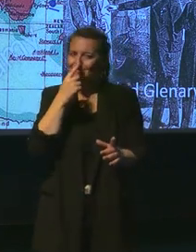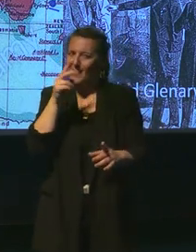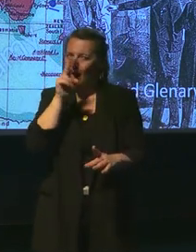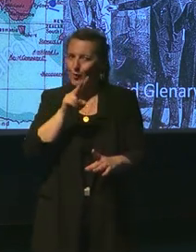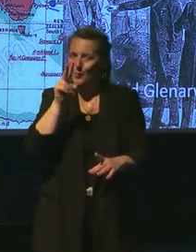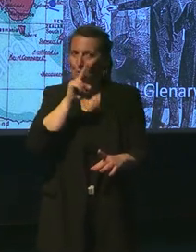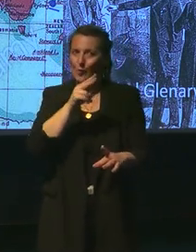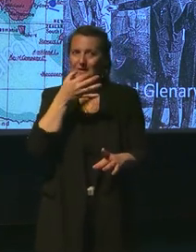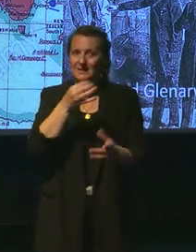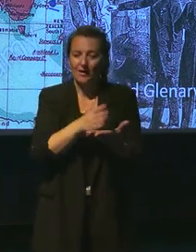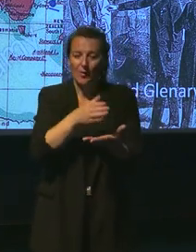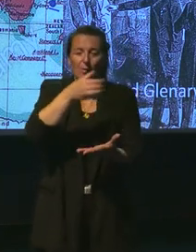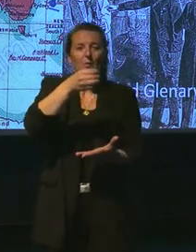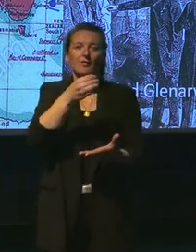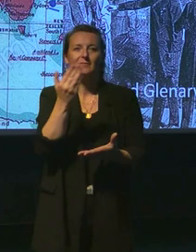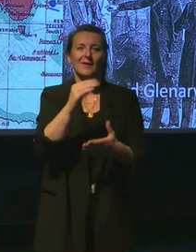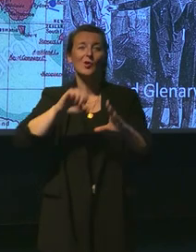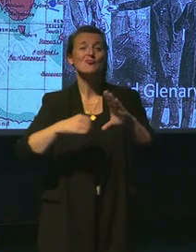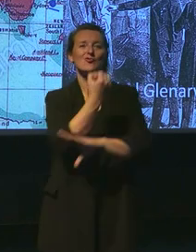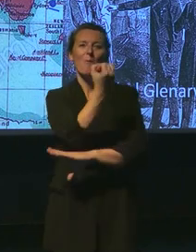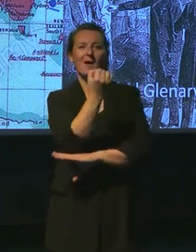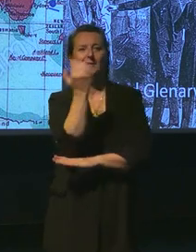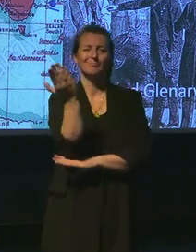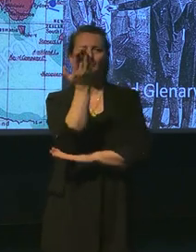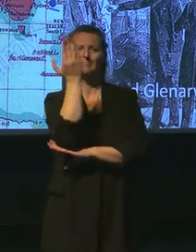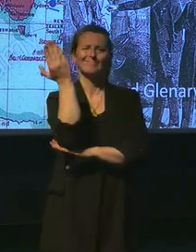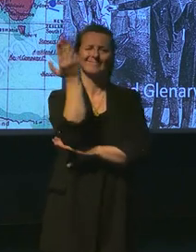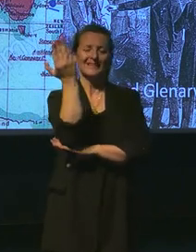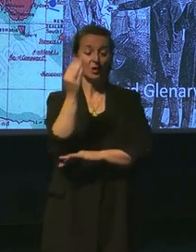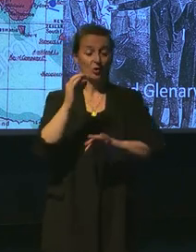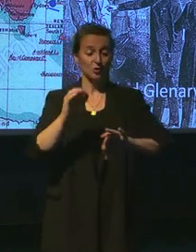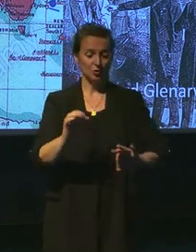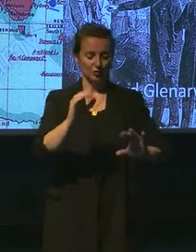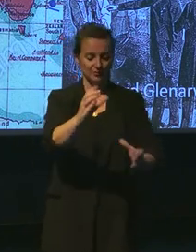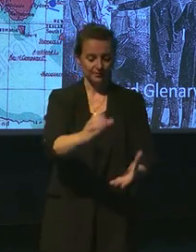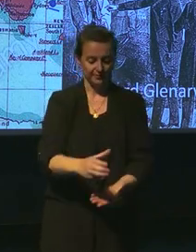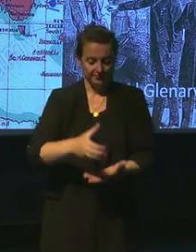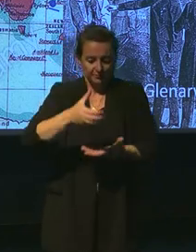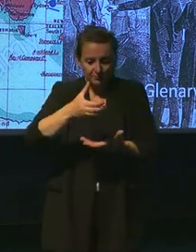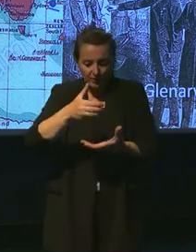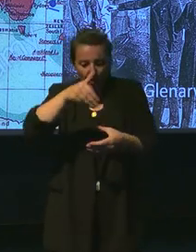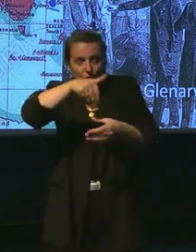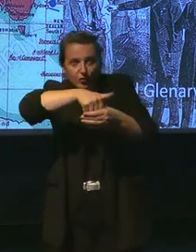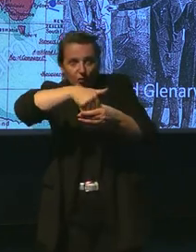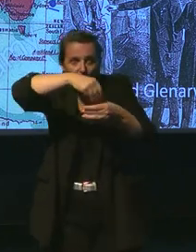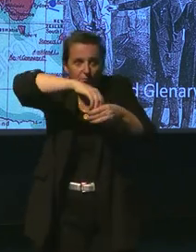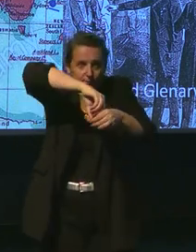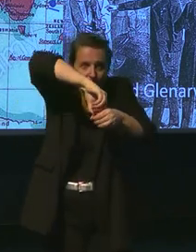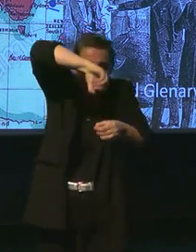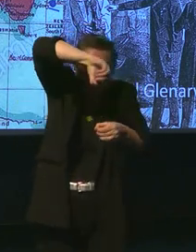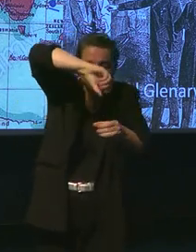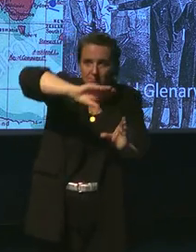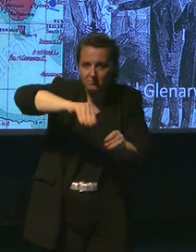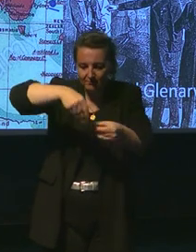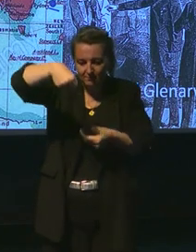On parle de bouteilles Veuve Clicquot, d'accord, de Champagne, papa. Et donc, dans cette bouteille, on va trouver des messages en langue